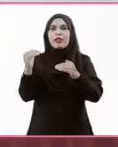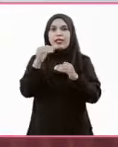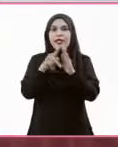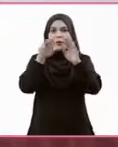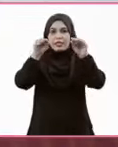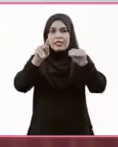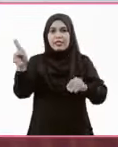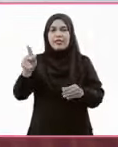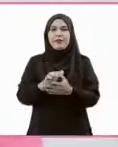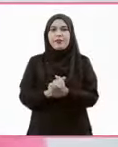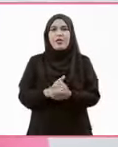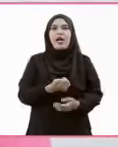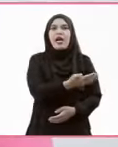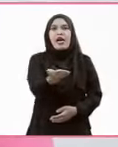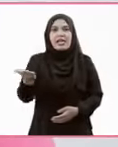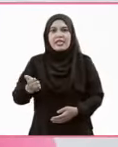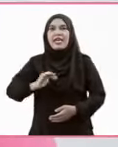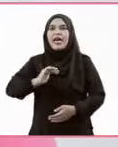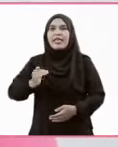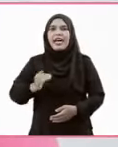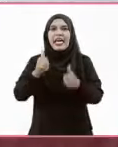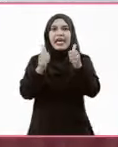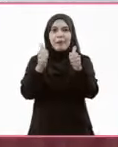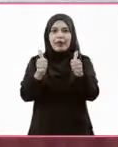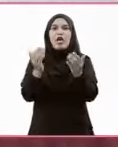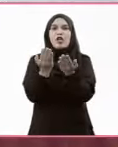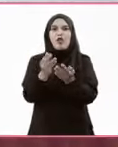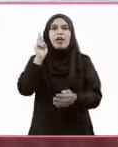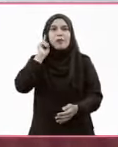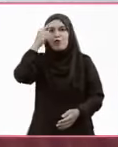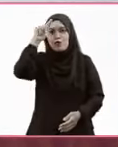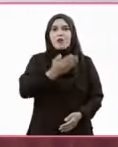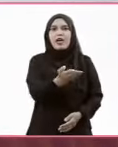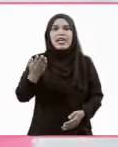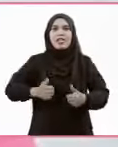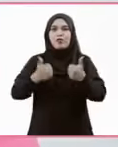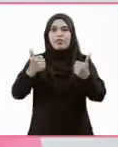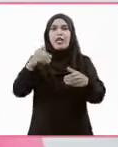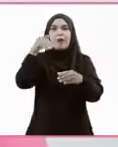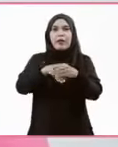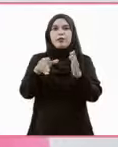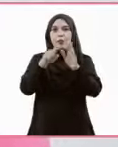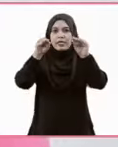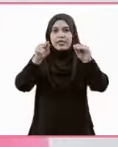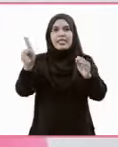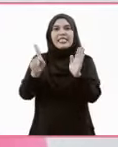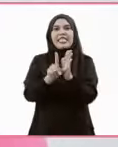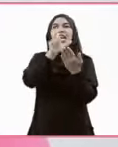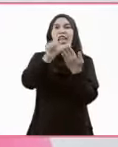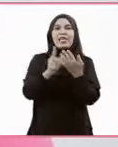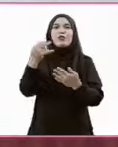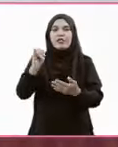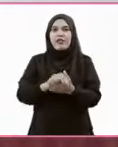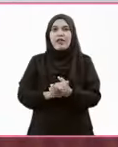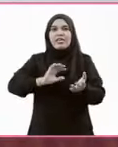Di semua tingkatan pendidikan, kalian adalah anak-anak hebat Doa ibu untuk kesuksesan kalian menempuh jenjang pendidikan